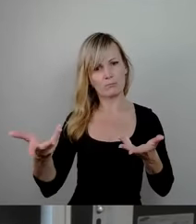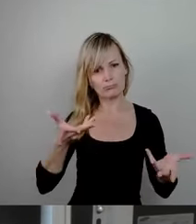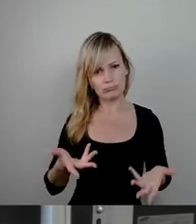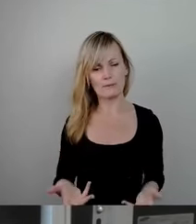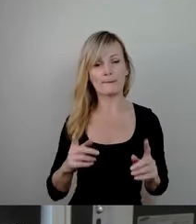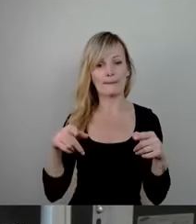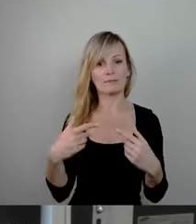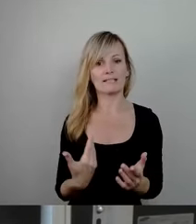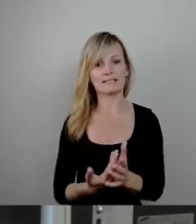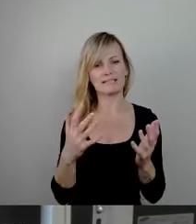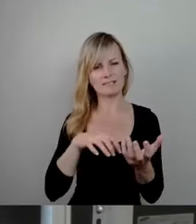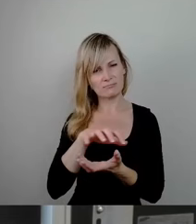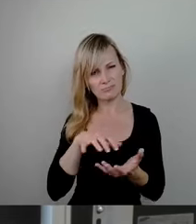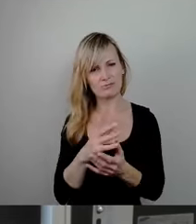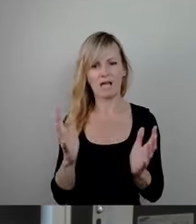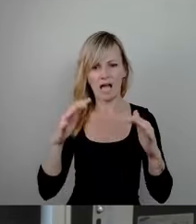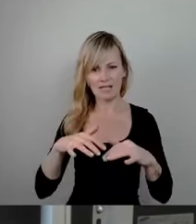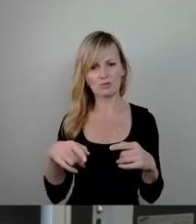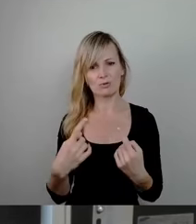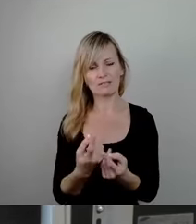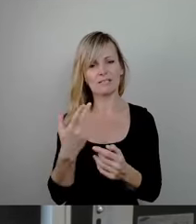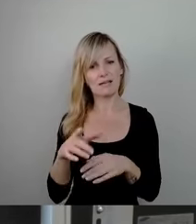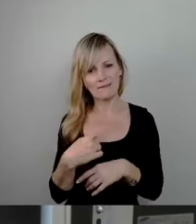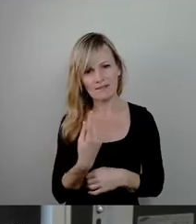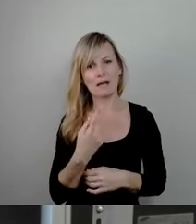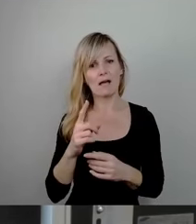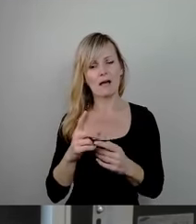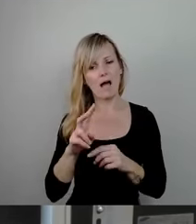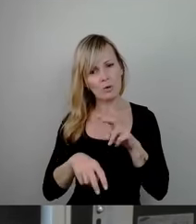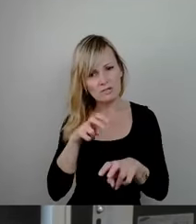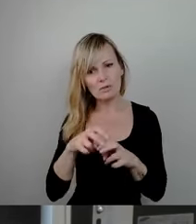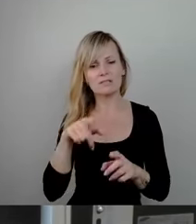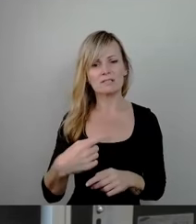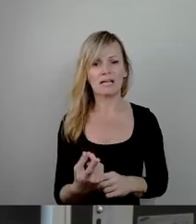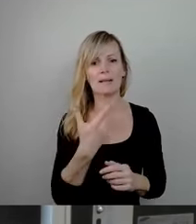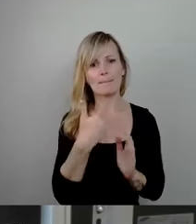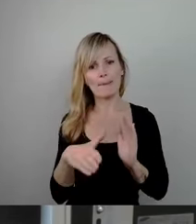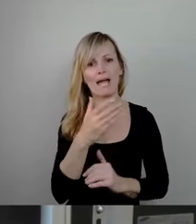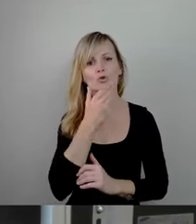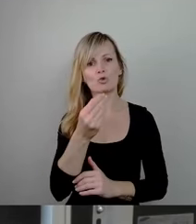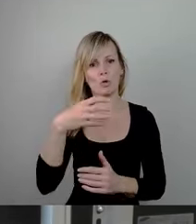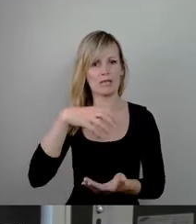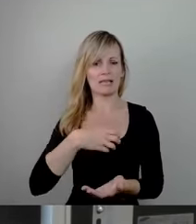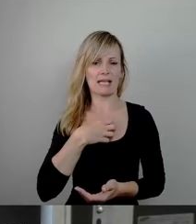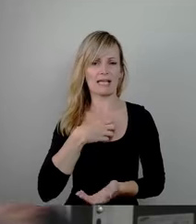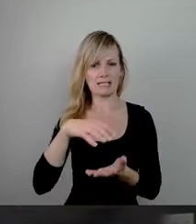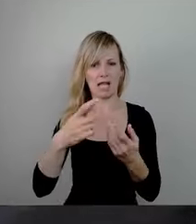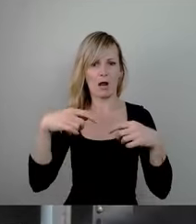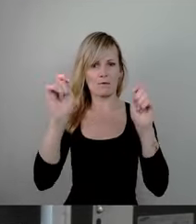diese Tragödie, dass wir die nutzen, um dann ein schöneres Dresden relativ bald zu haben. Dankeschön.